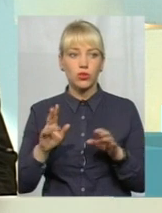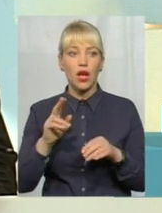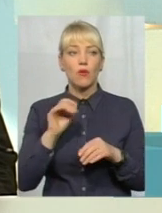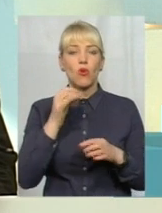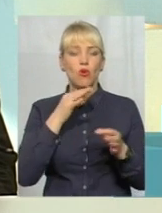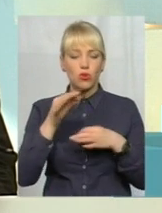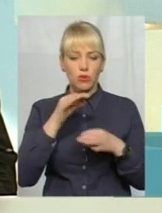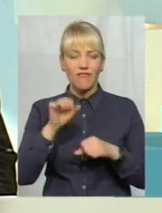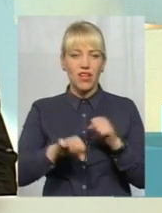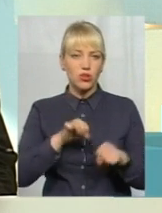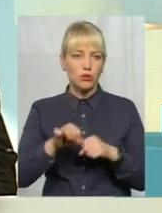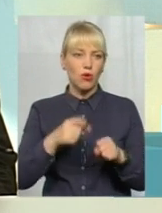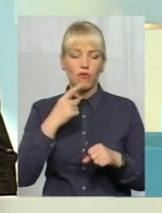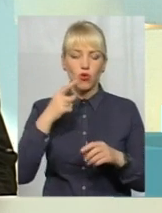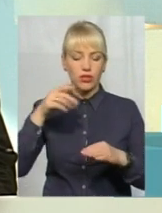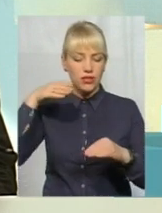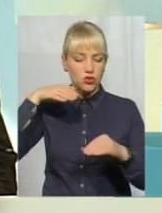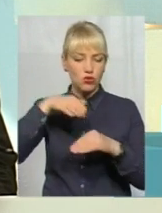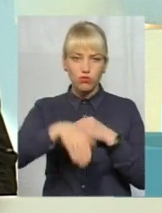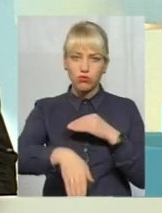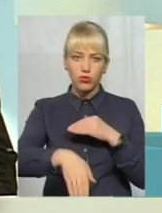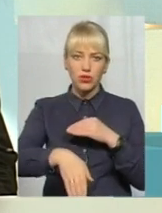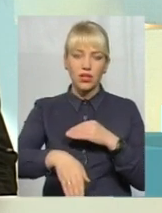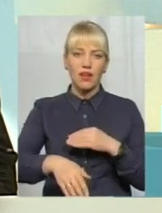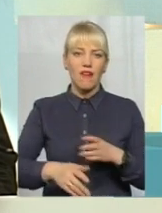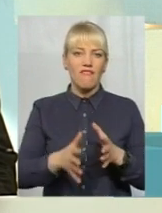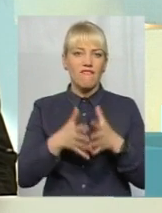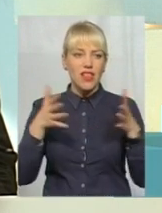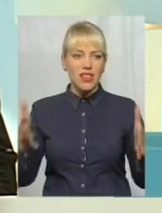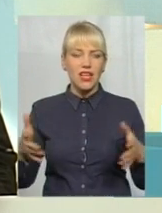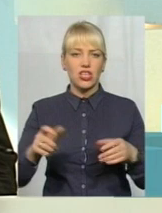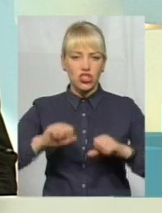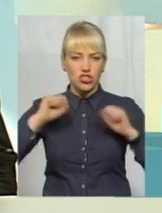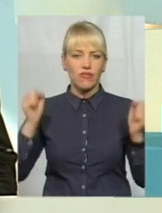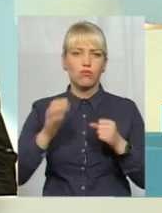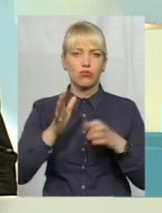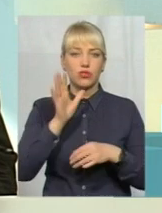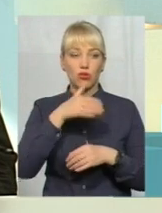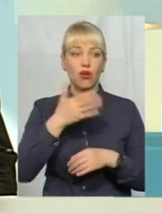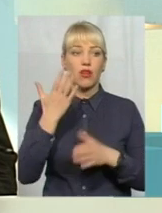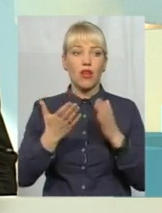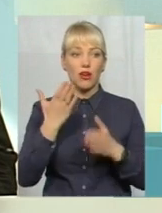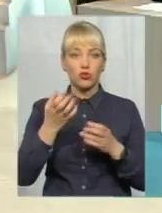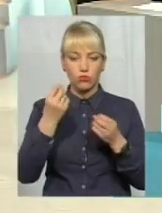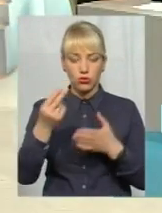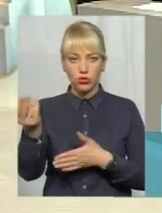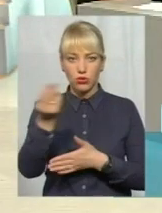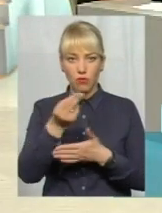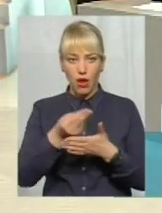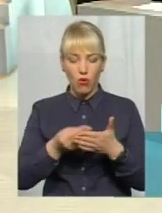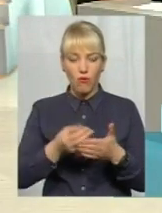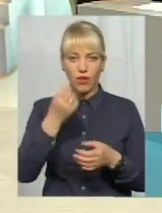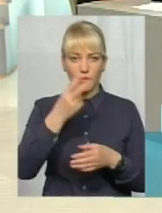говорять про те, що спуск великий, швидкість буде доволі таки серйозна, і якщо просто відмалювати його потім